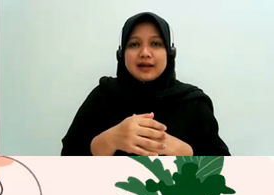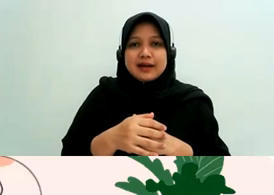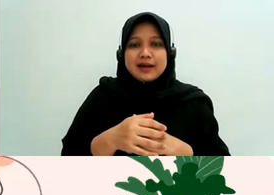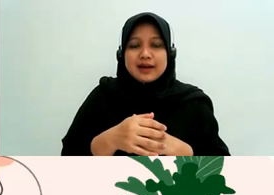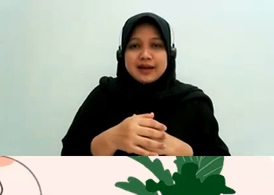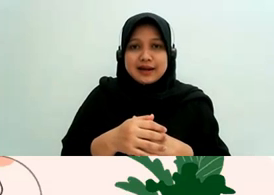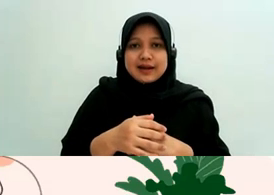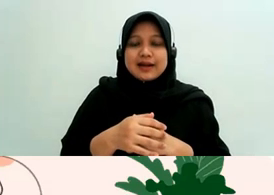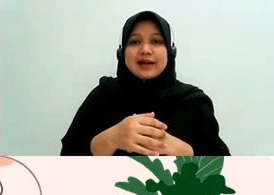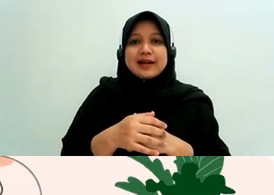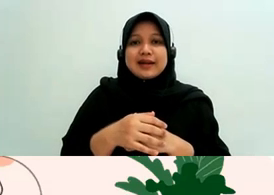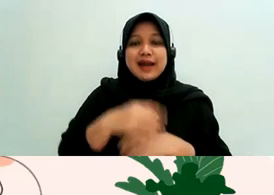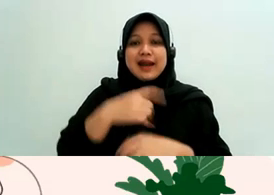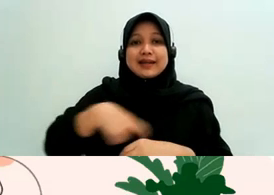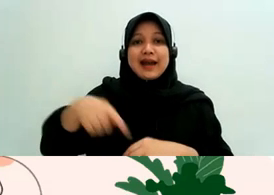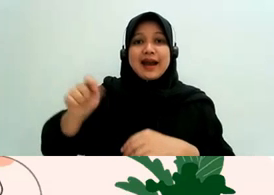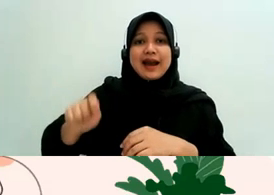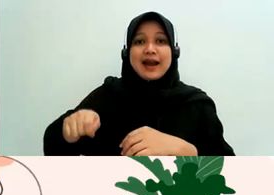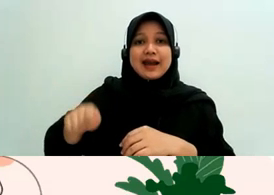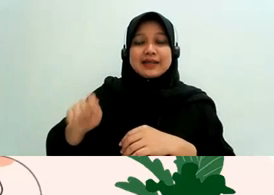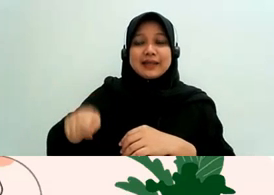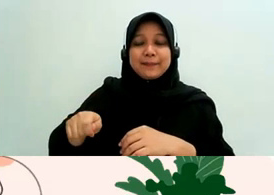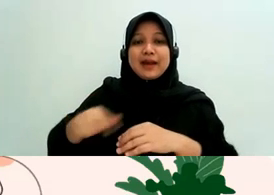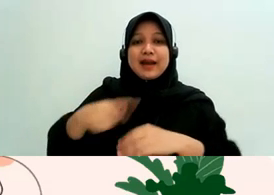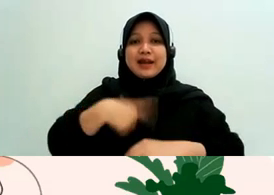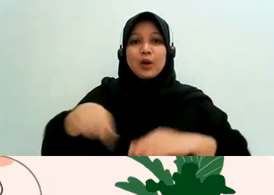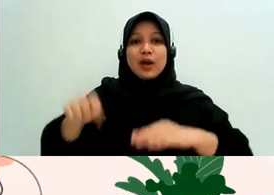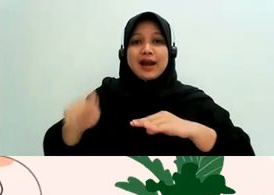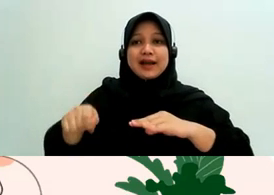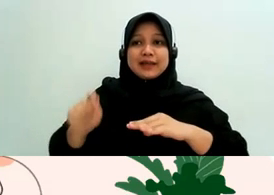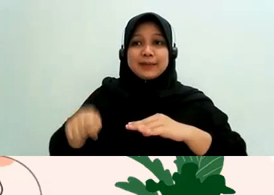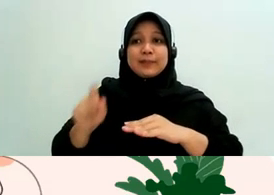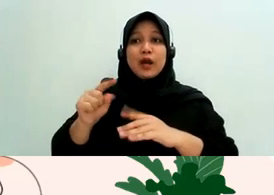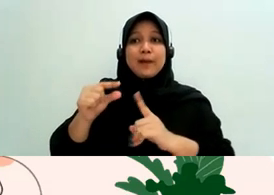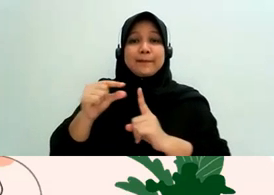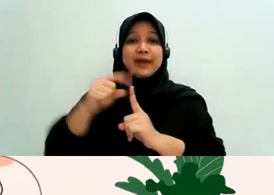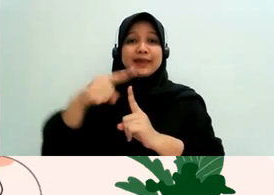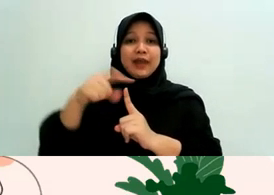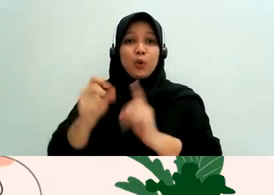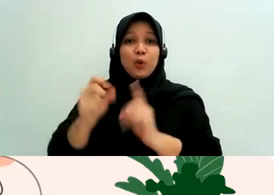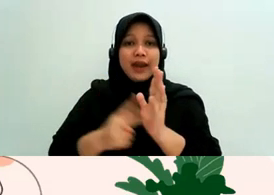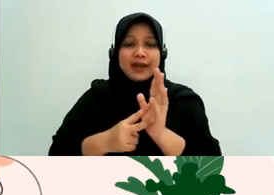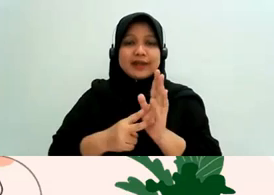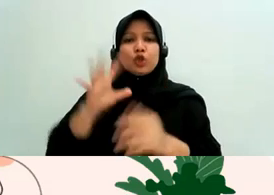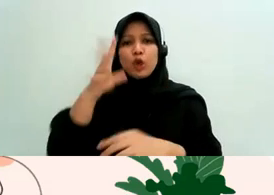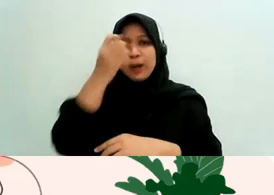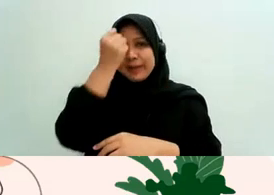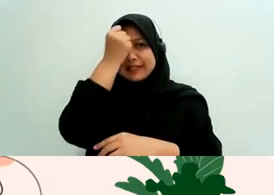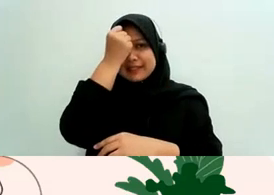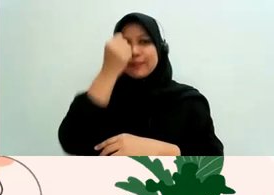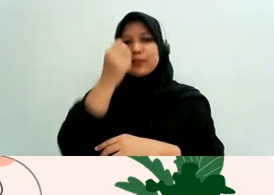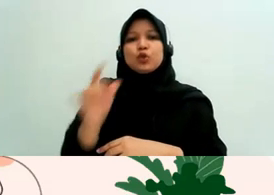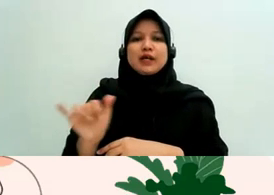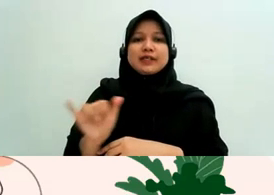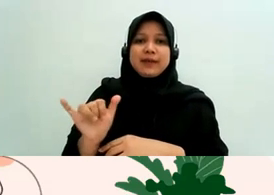dijalankan oleh hakim di peradilan tata usaha negara jadi selain prinsip-prinsip terkait dengan